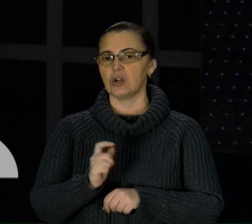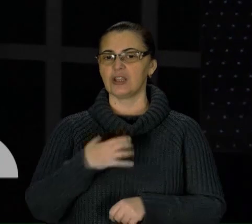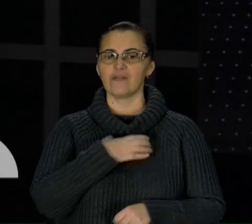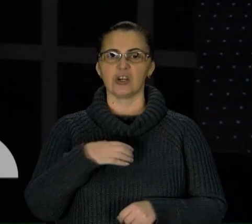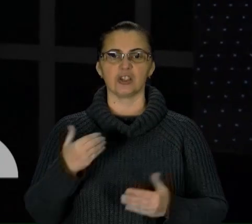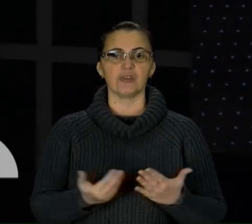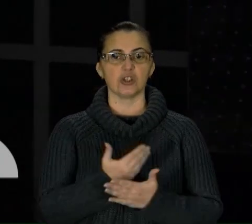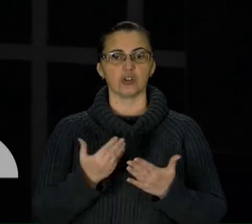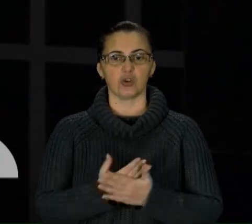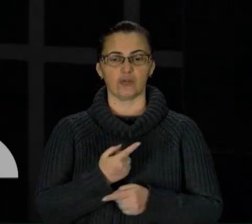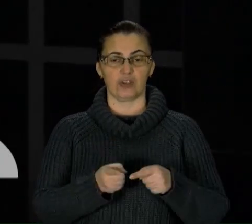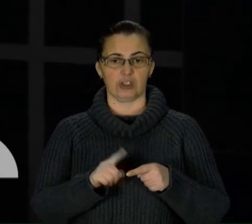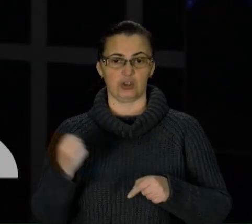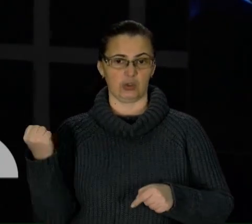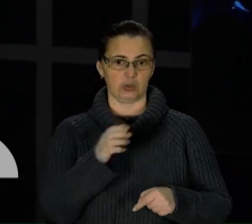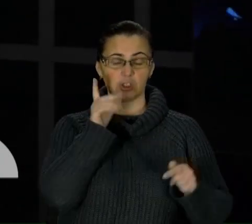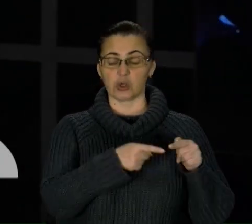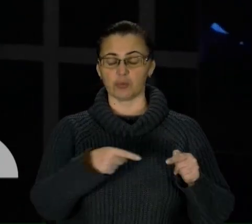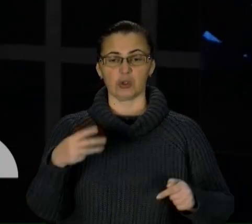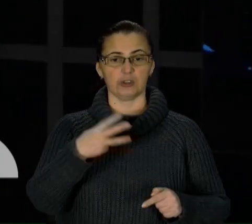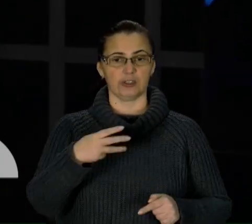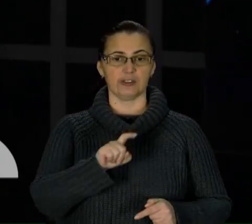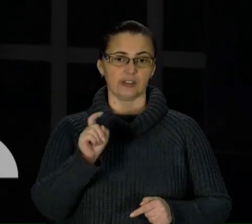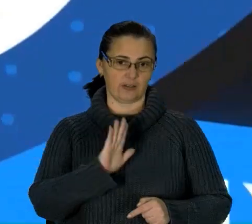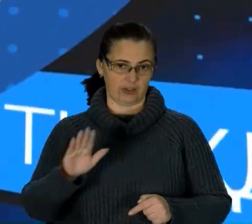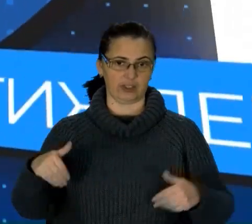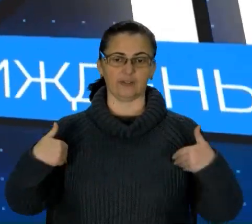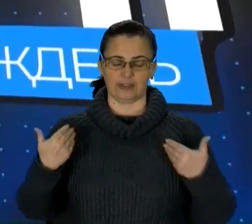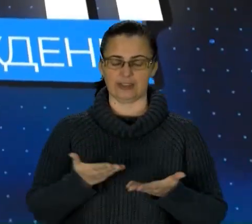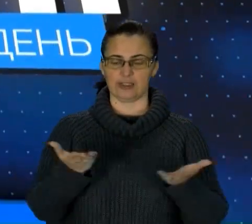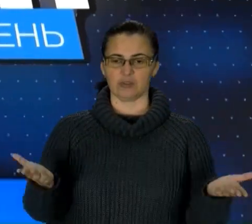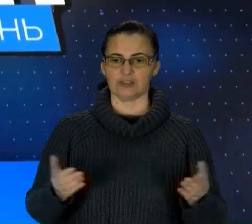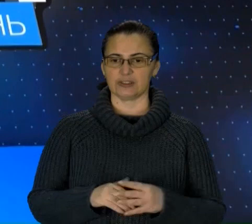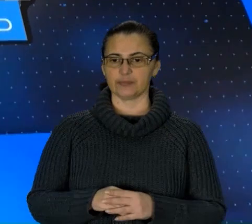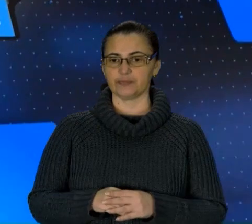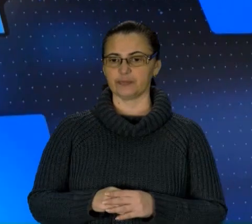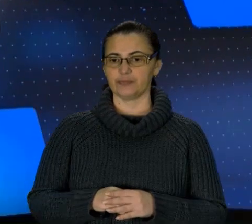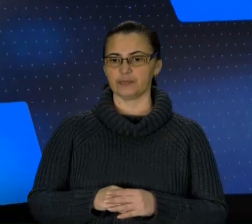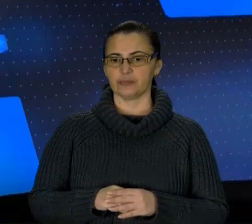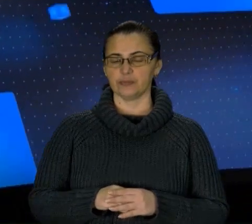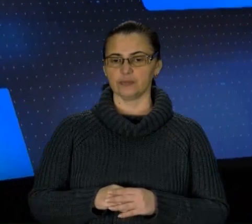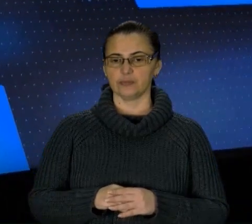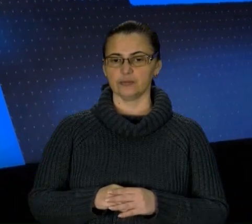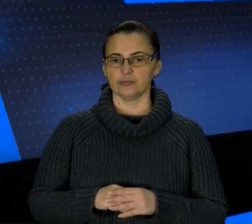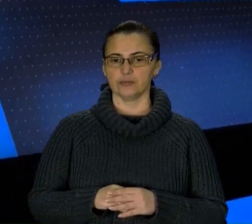тижня впродовж півгодини. Я Ніна Сукачій, ми розпочинаємо. Музика